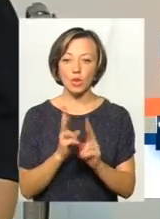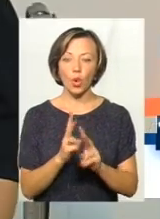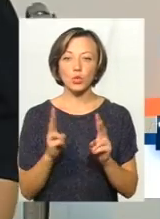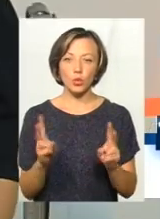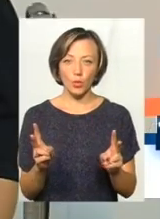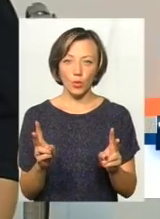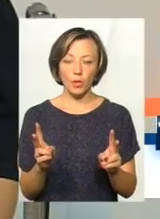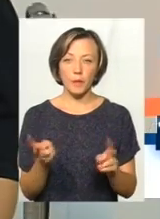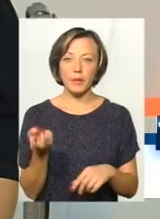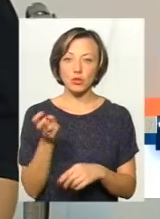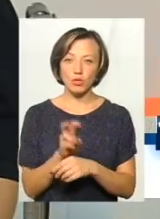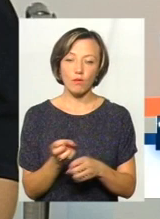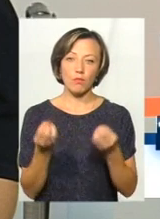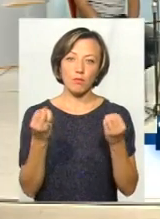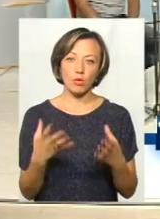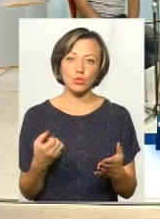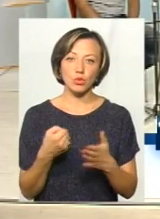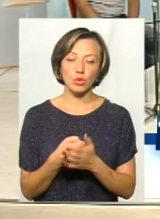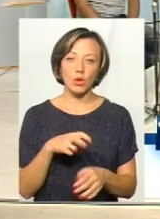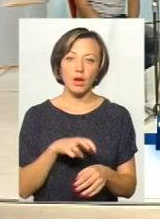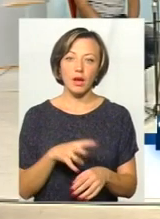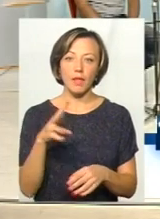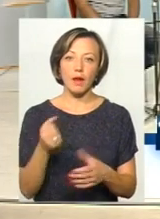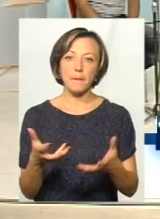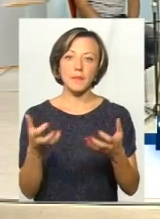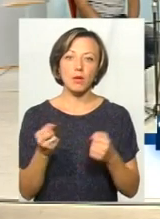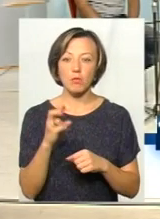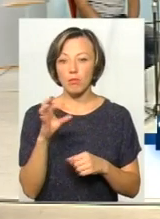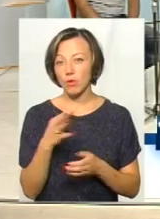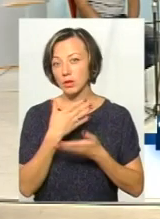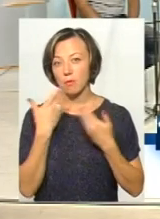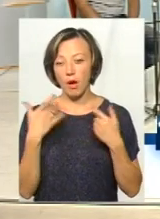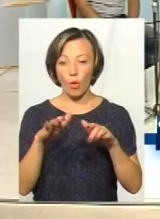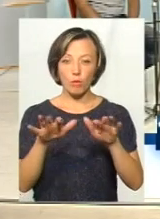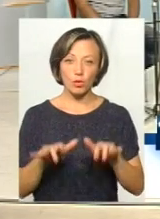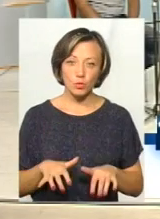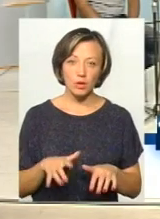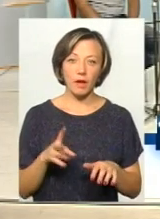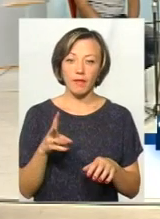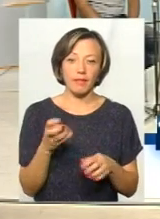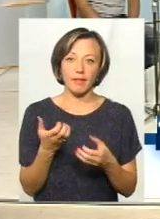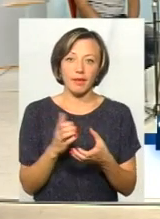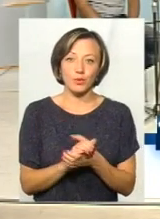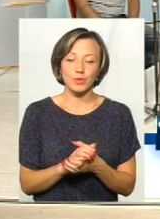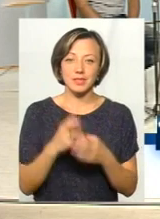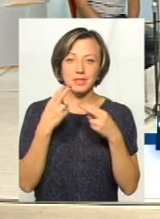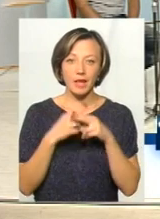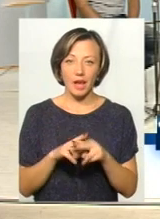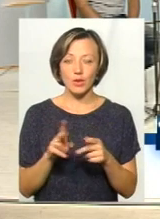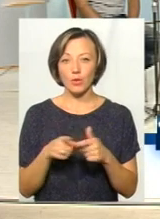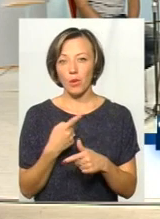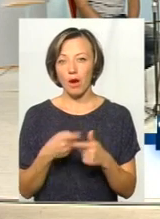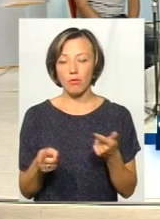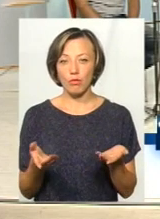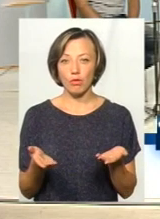прийшов просто до лікаря на прийом, бо немає комп'ютера, не дружить з технікою, або ж,